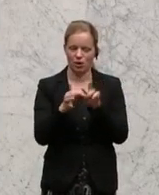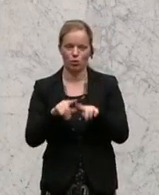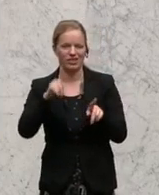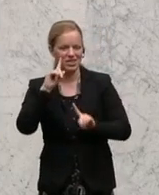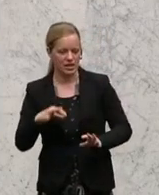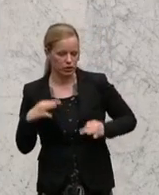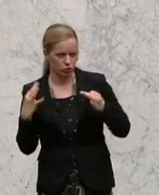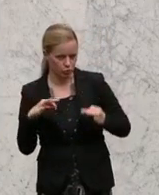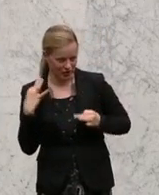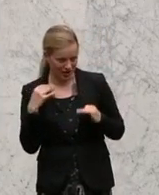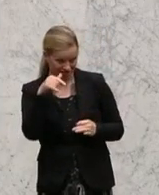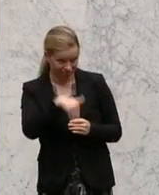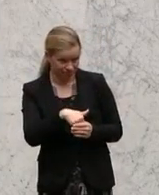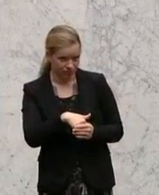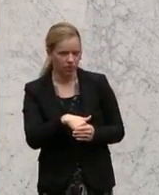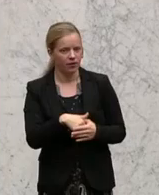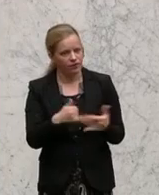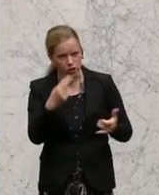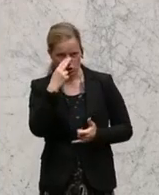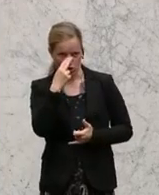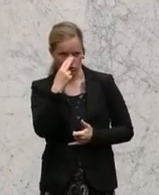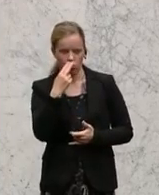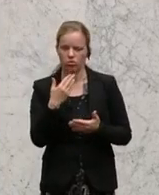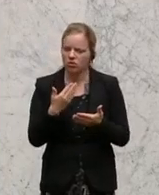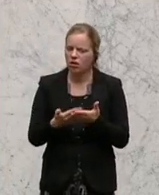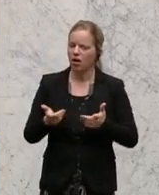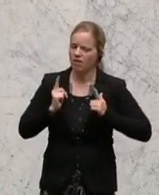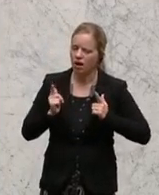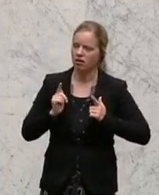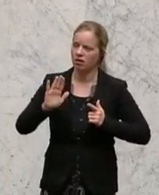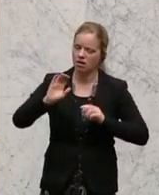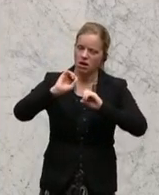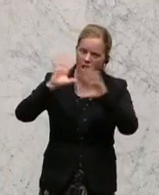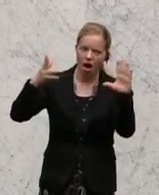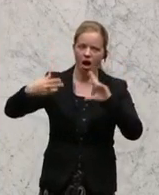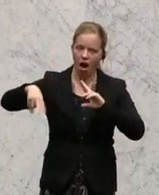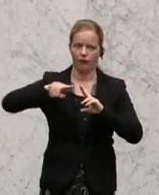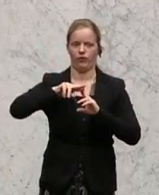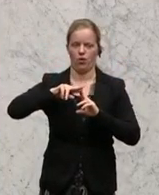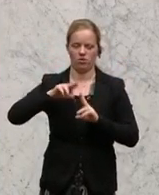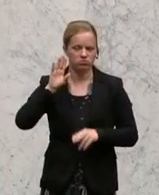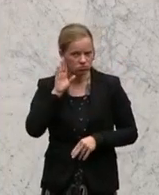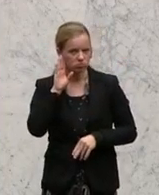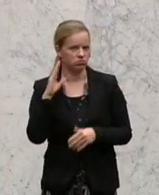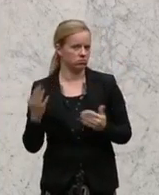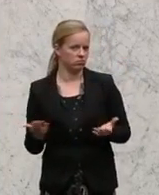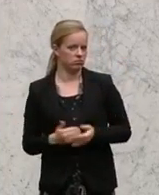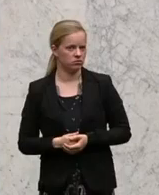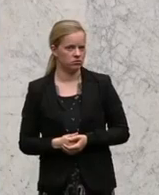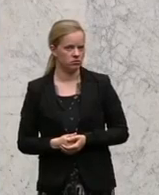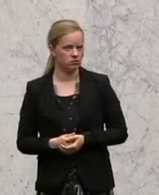wie wir zu dieser Frage stehen. Und da hätte ich mir schon eine klare Antwort von Ihnen erwartet und auch eine klare